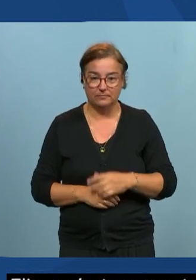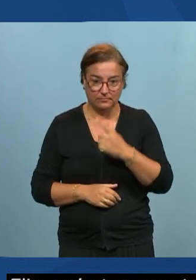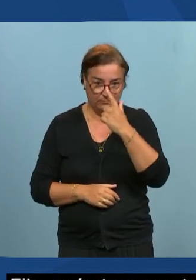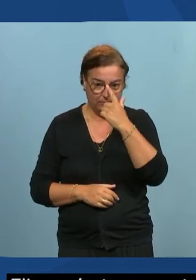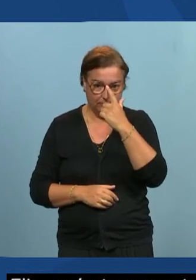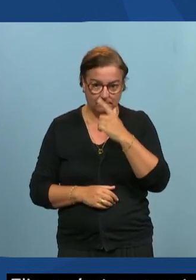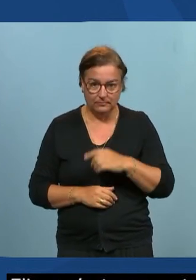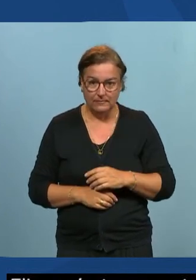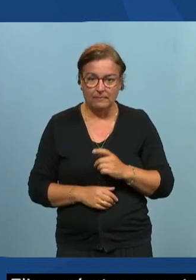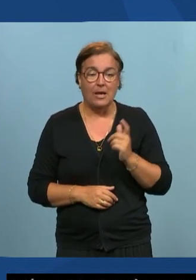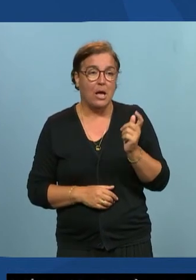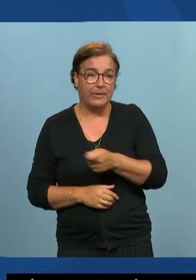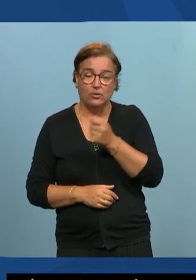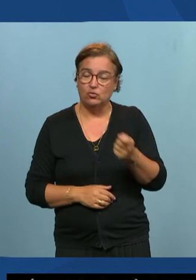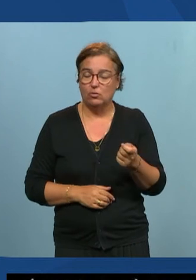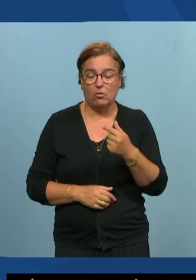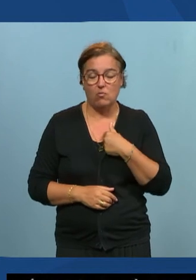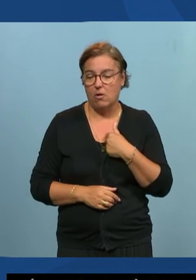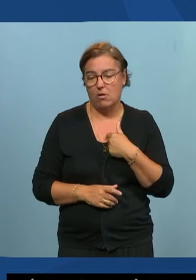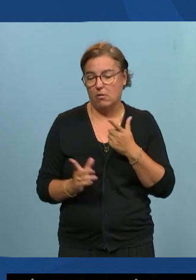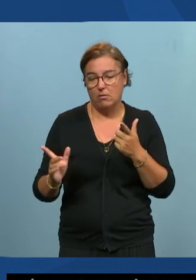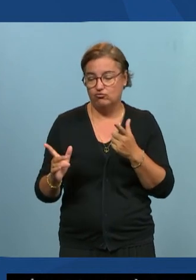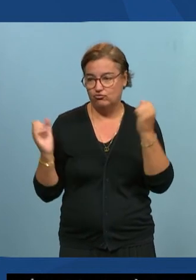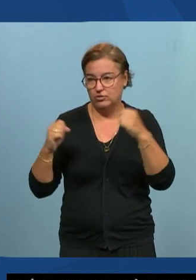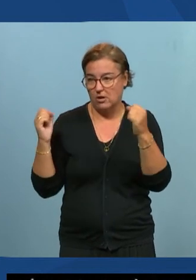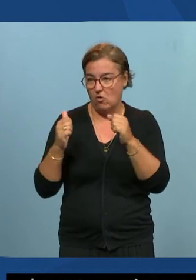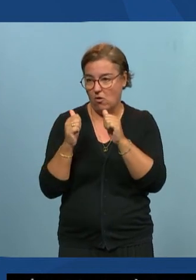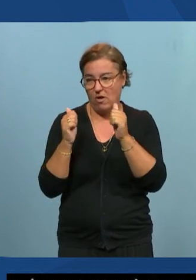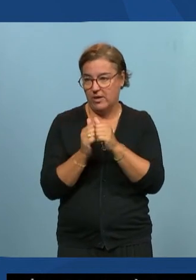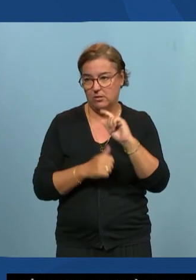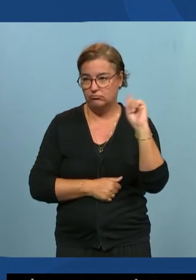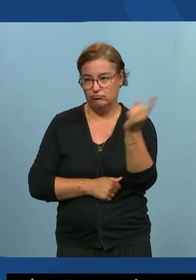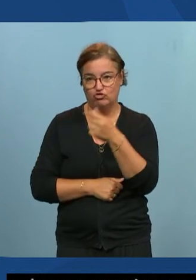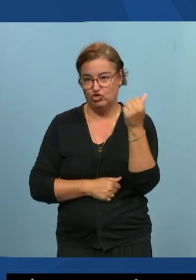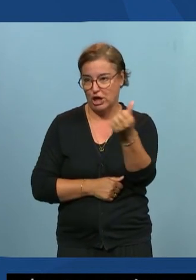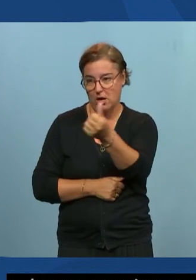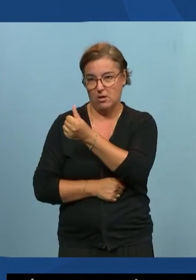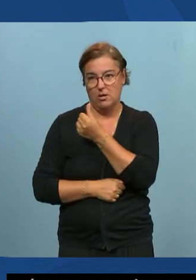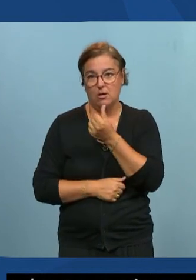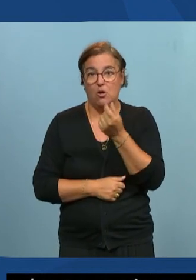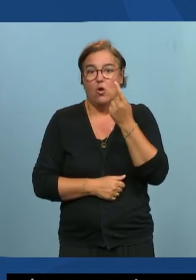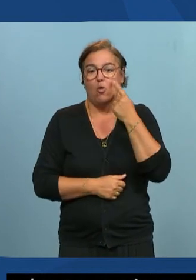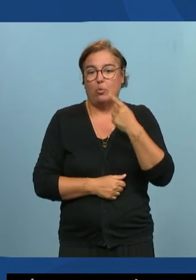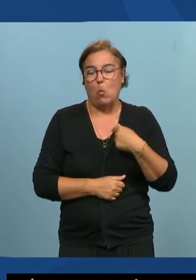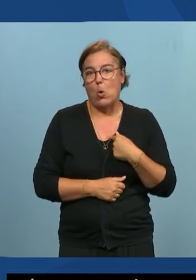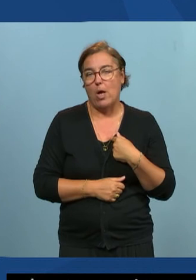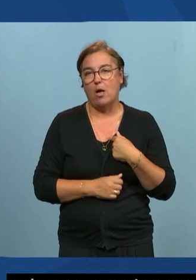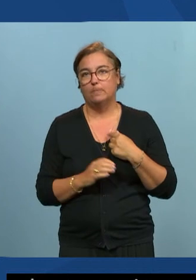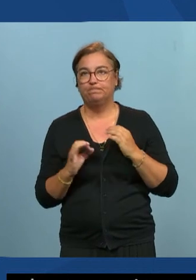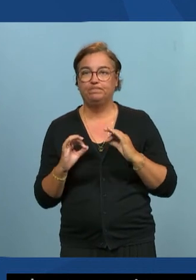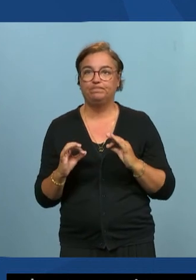je vais dans le même sens que tout le monde pour moi j'étends un peu cette notion